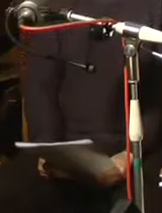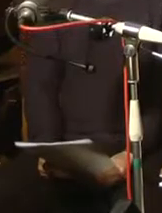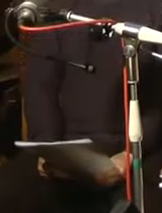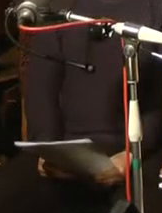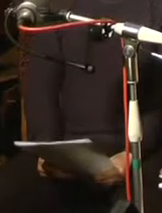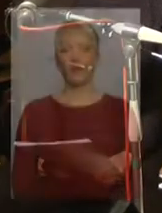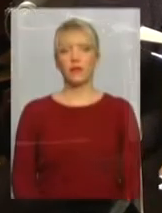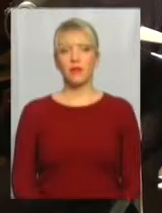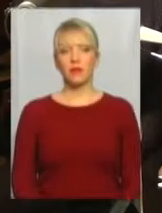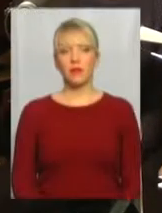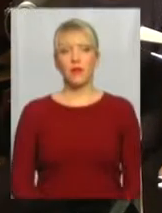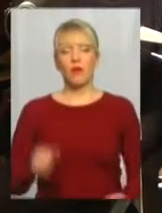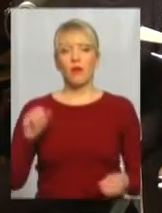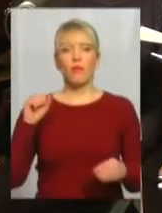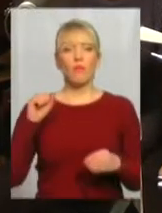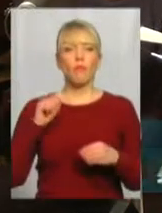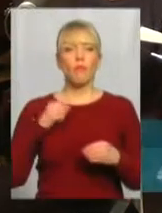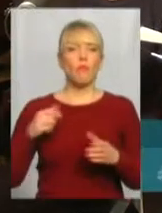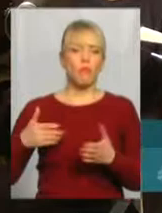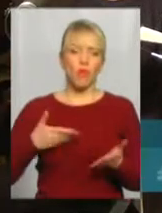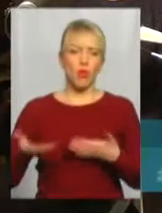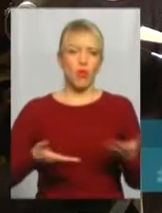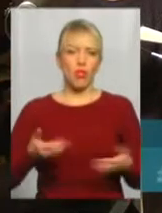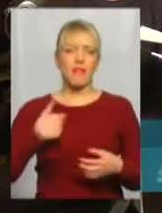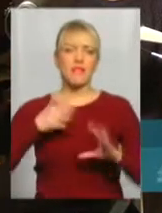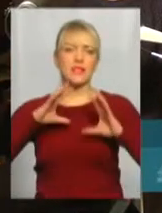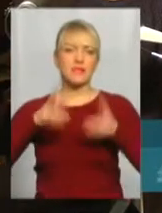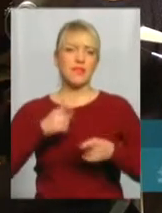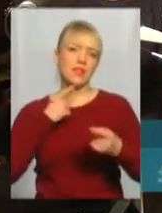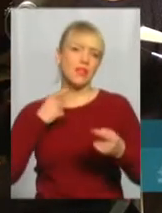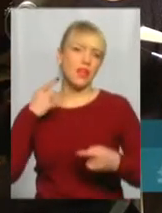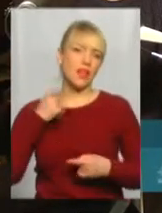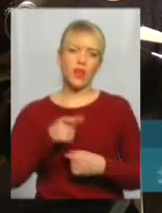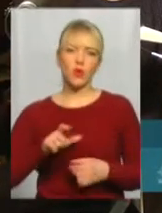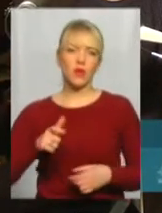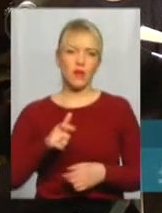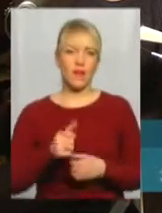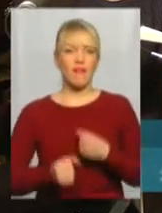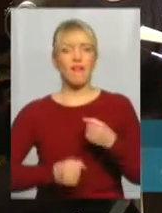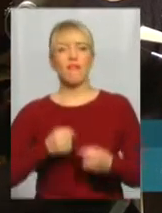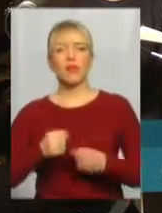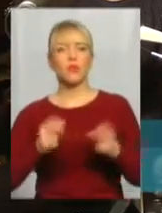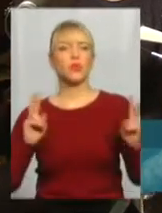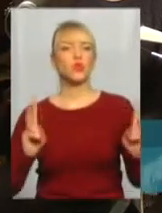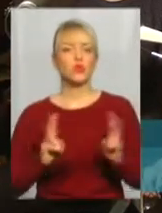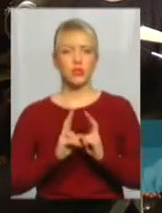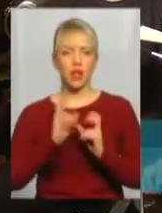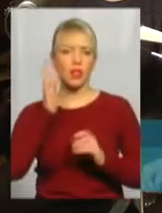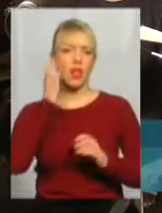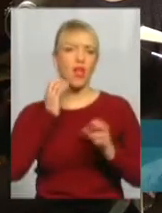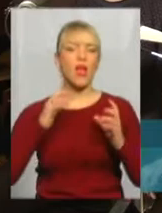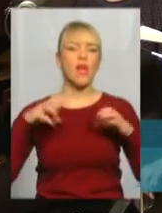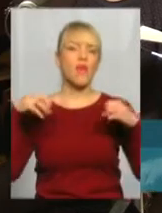Подолав я світе далеку дорогу. Ви бігли зустрічати яблуні і вишні.